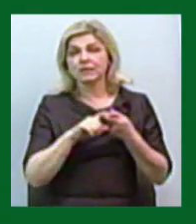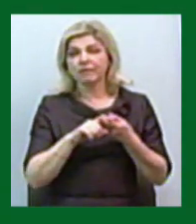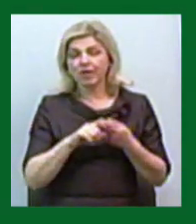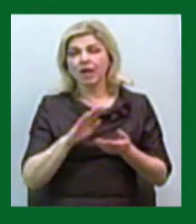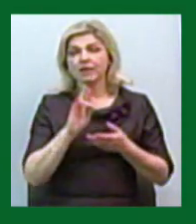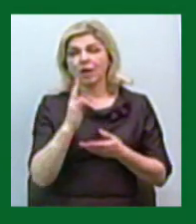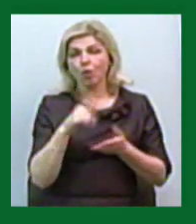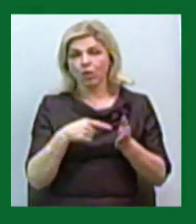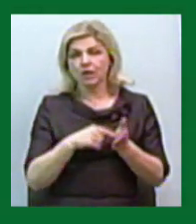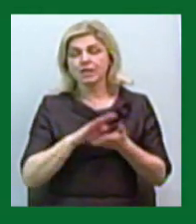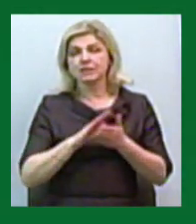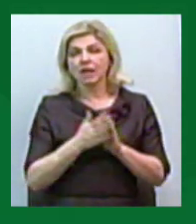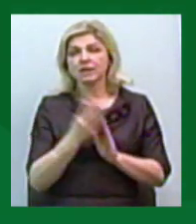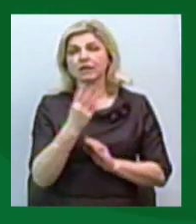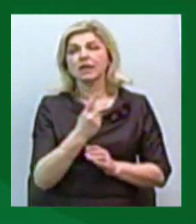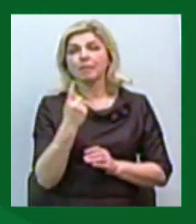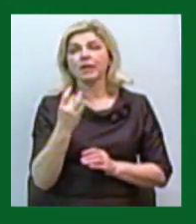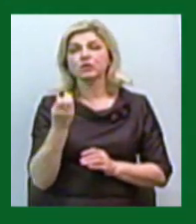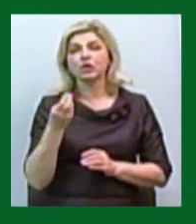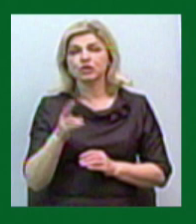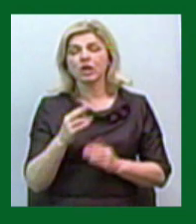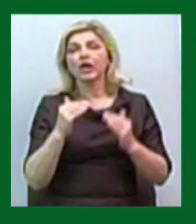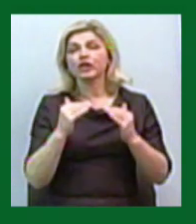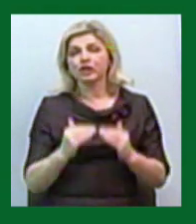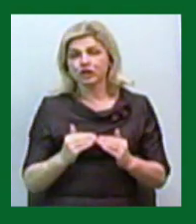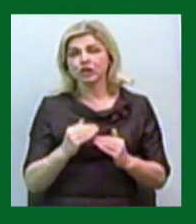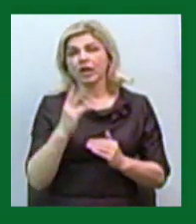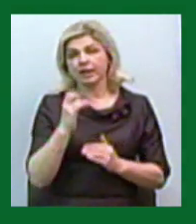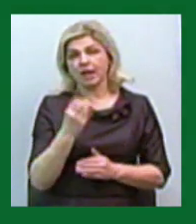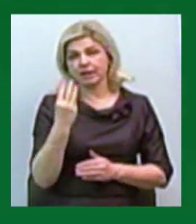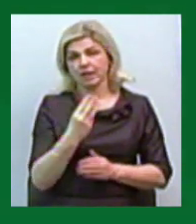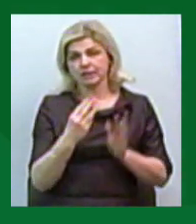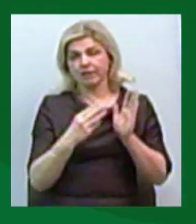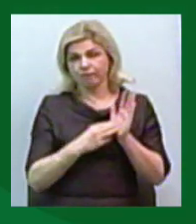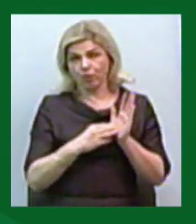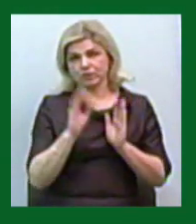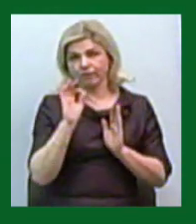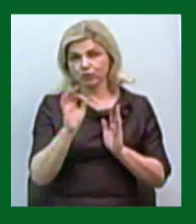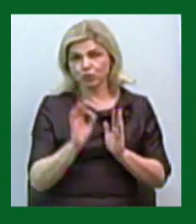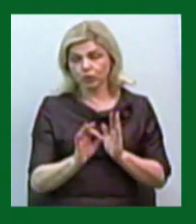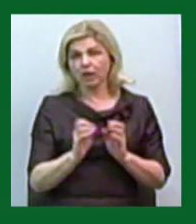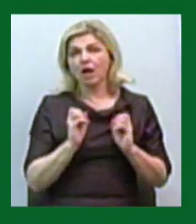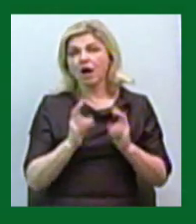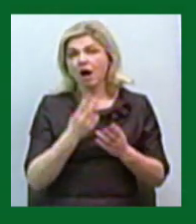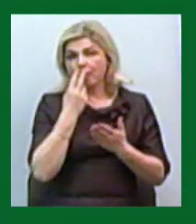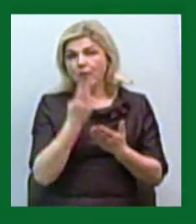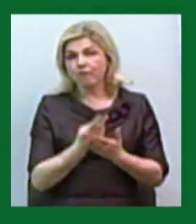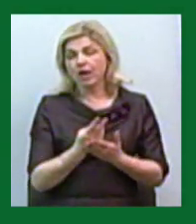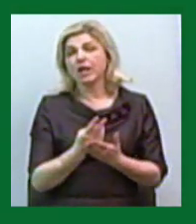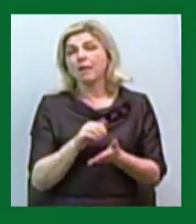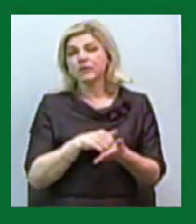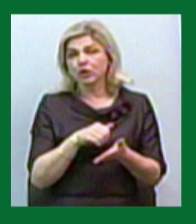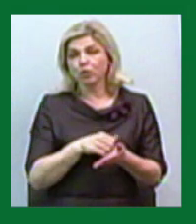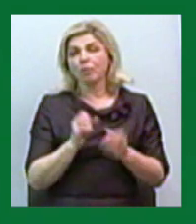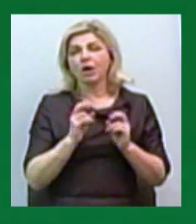станом на 31 січня, нижче порогового рівня на 38%. Як проявляються симптоми та як